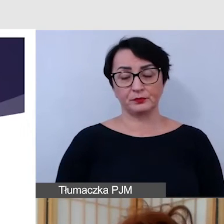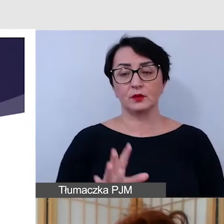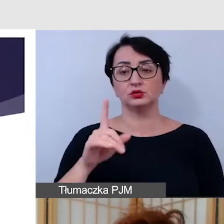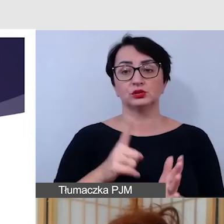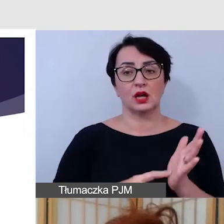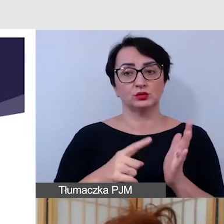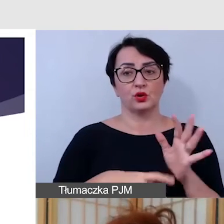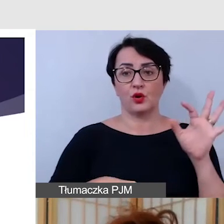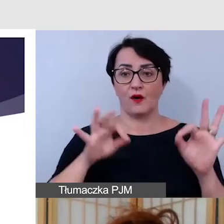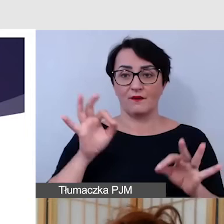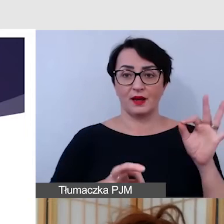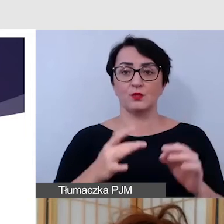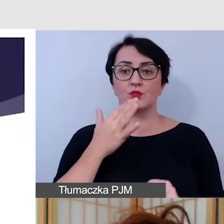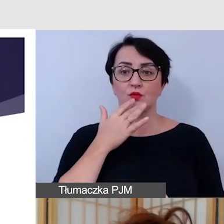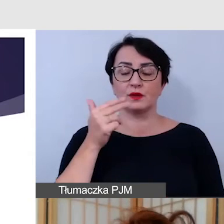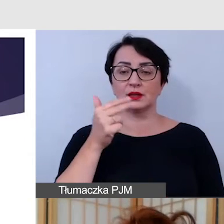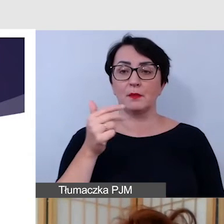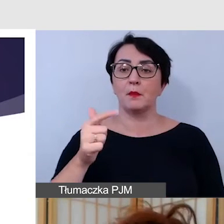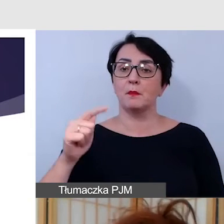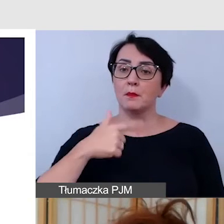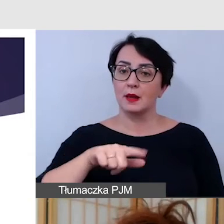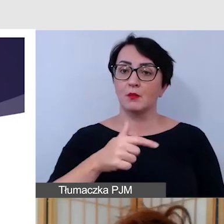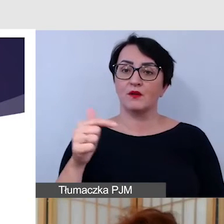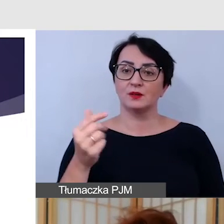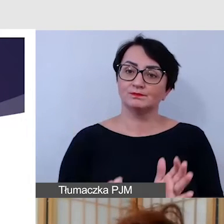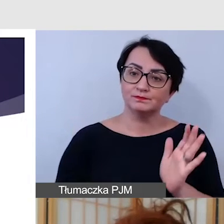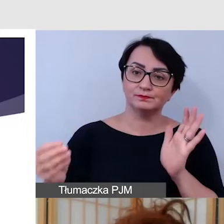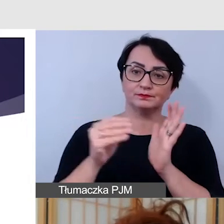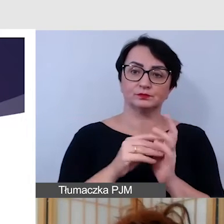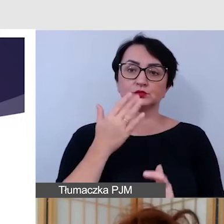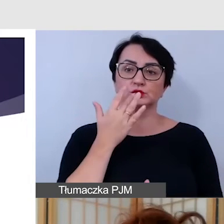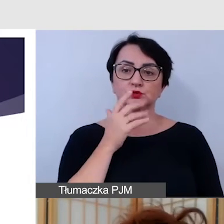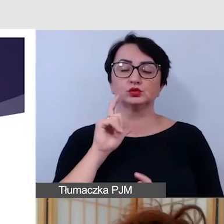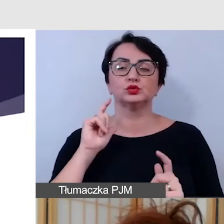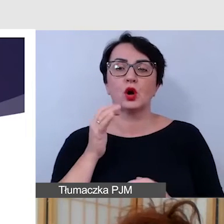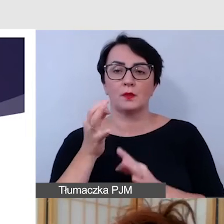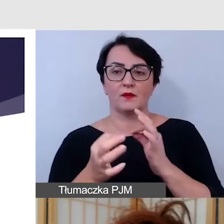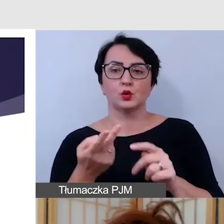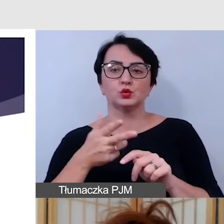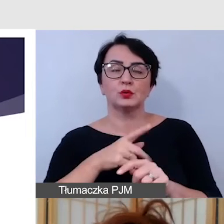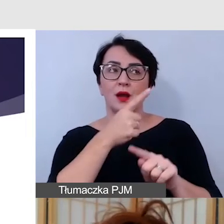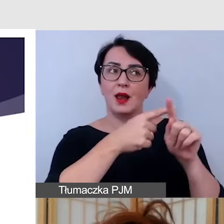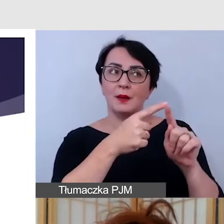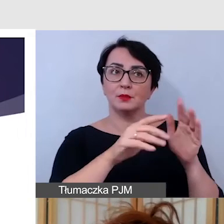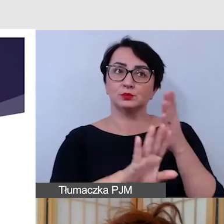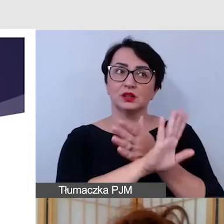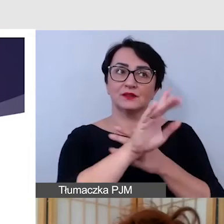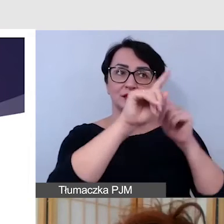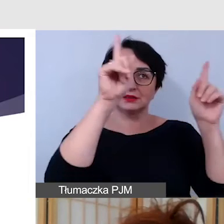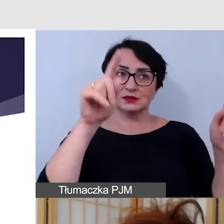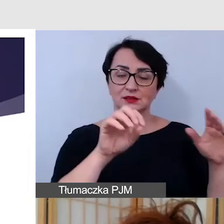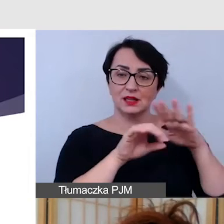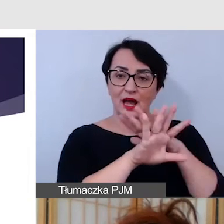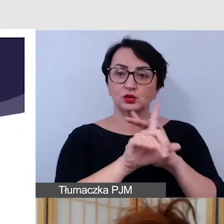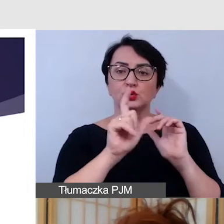konferencjach o tym się mówi, iż powinniśmy dopowiedzieć, o czym mówimy, o którym elemencie przedstawianym na slajdzie i